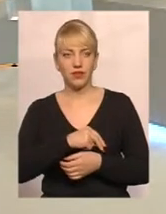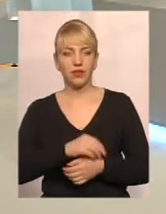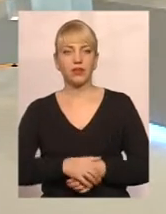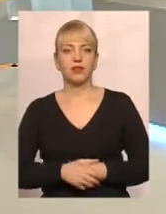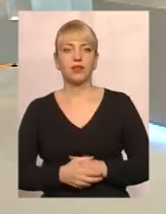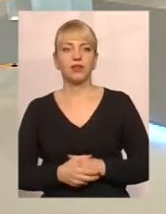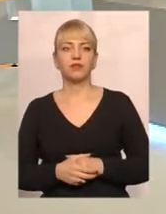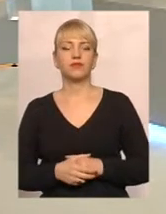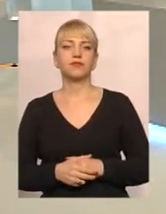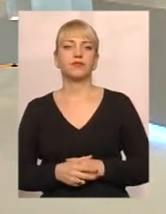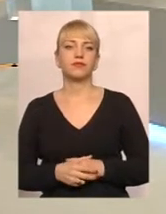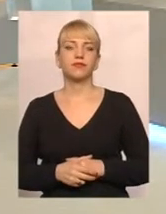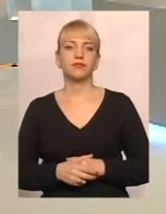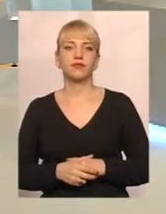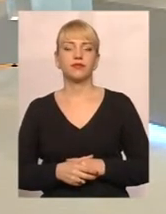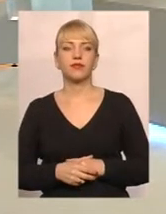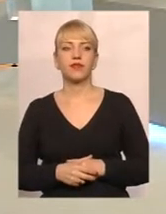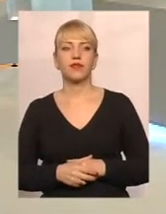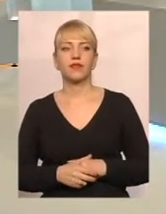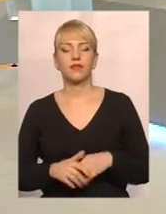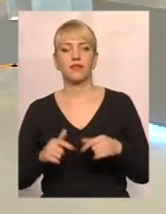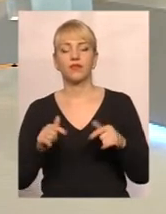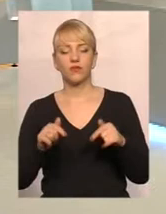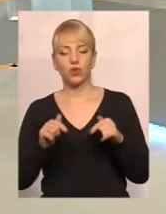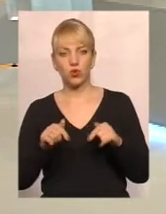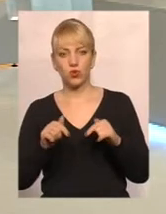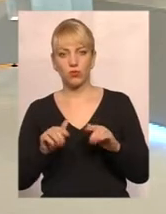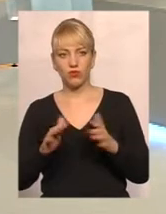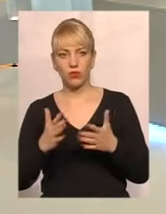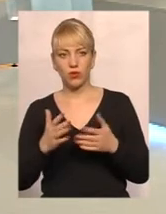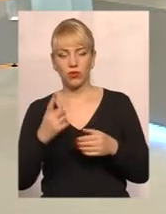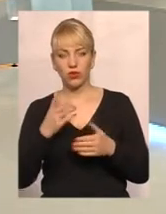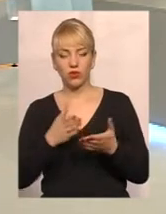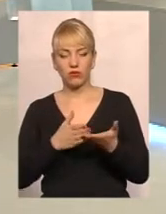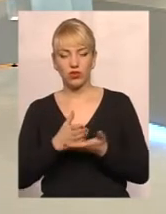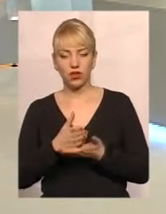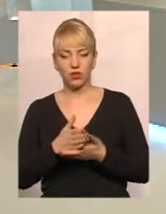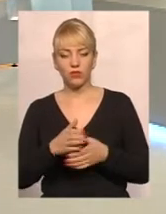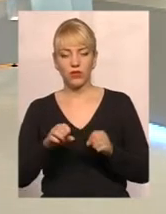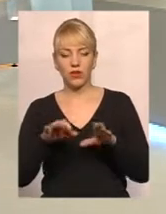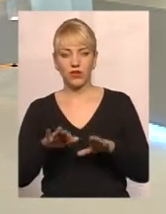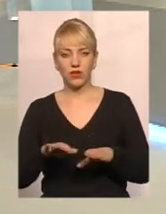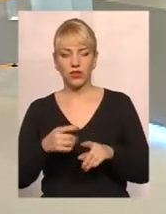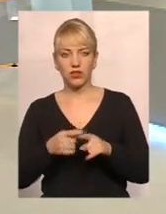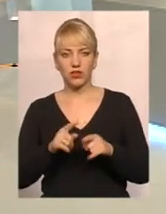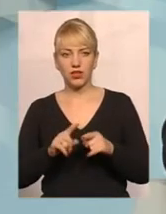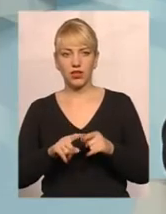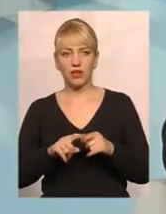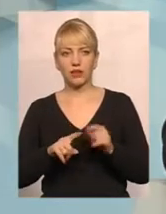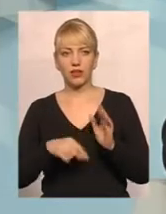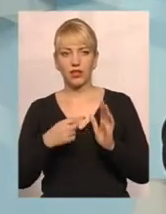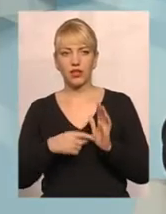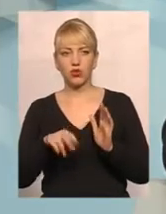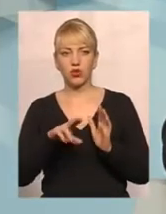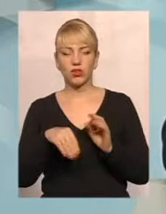В даному випадку єдиним шляхом вирішення вказаного питання щодо